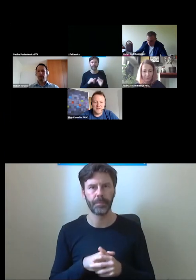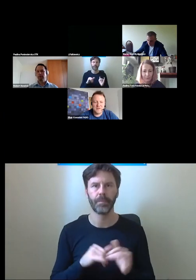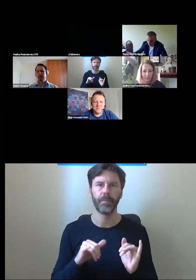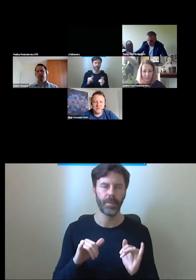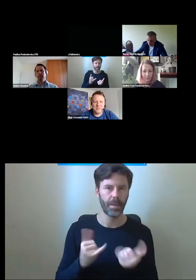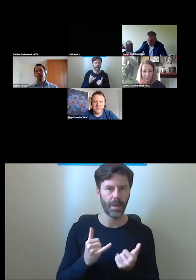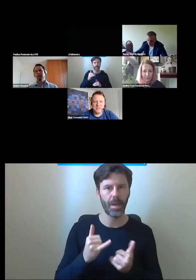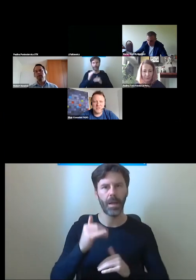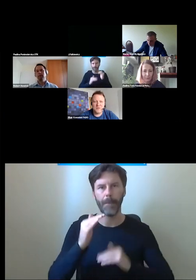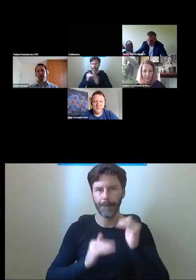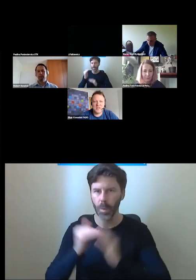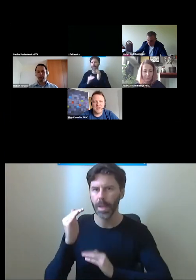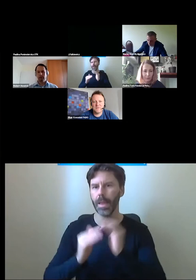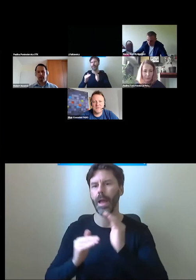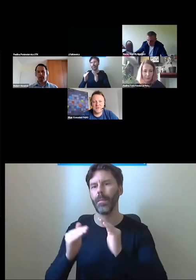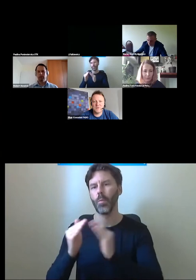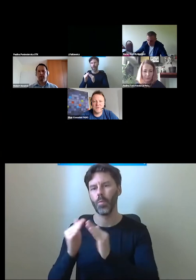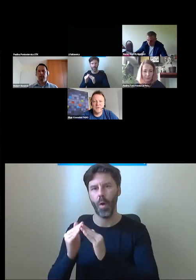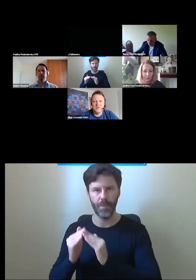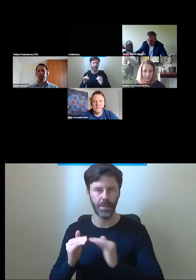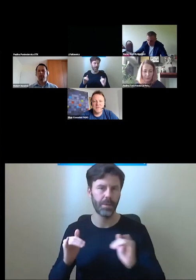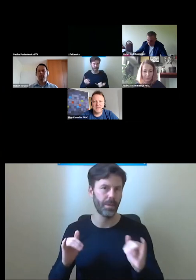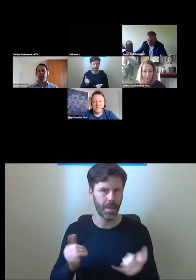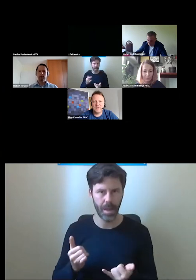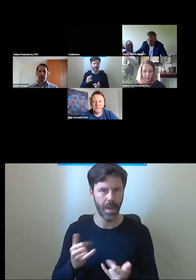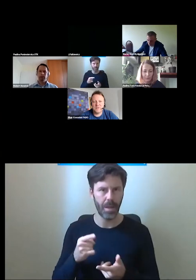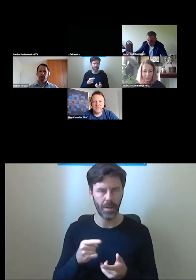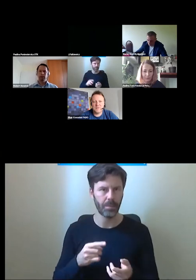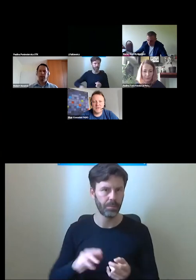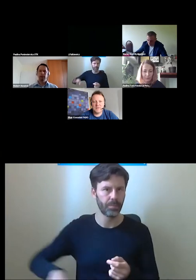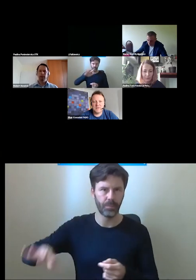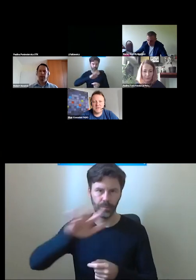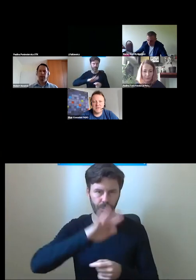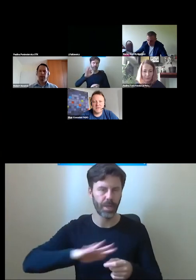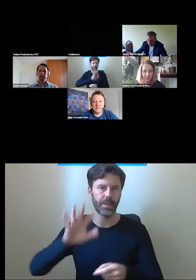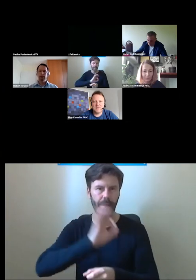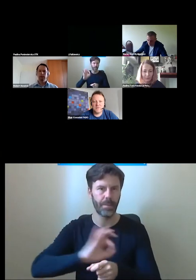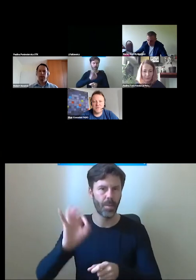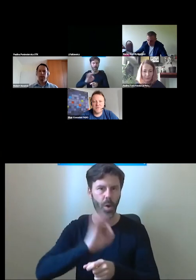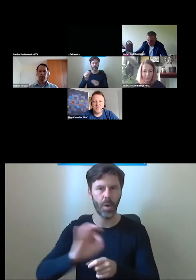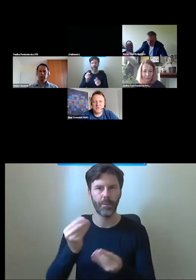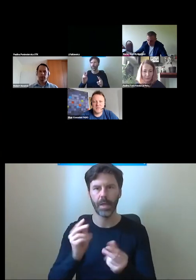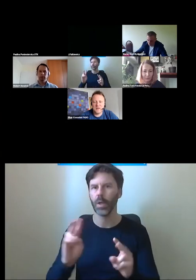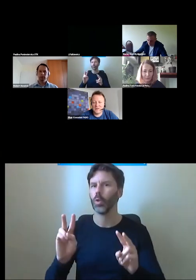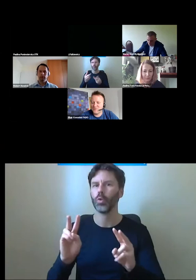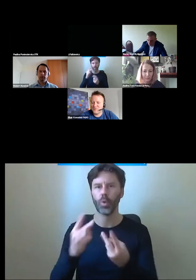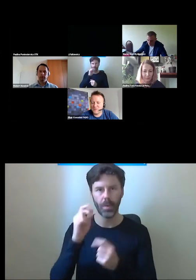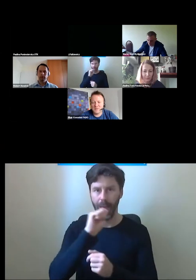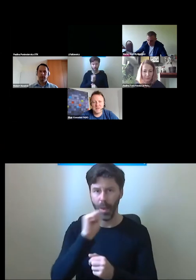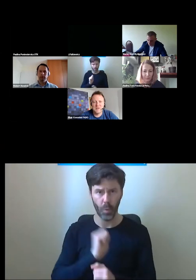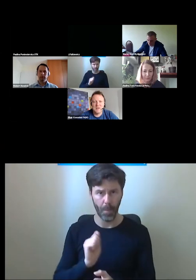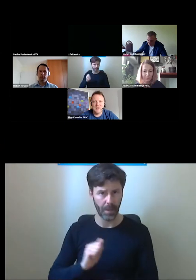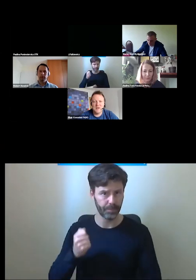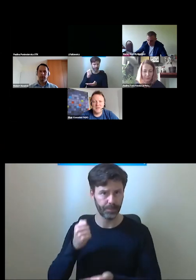i przestrzeni, która powstaje w wyniku realizacji projektów finansowanych ze środków europejskich, dla których